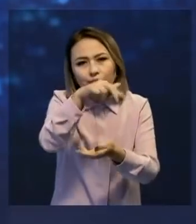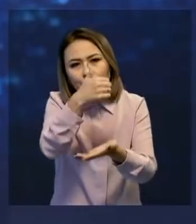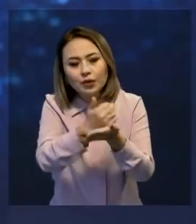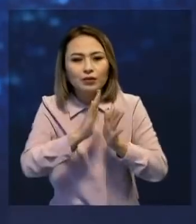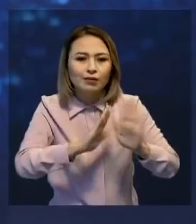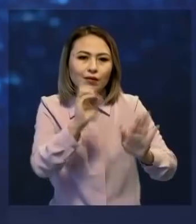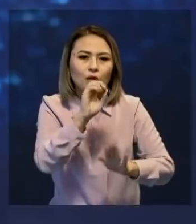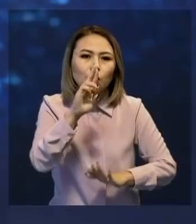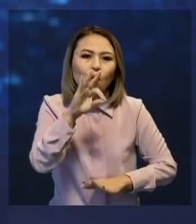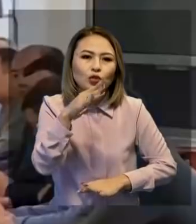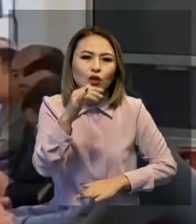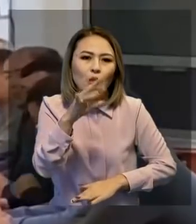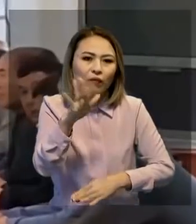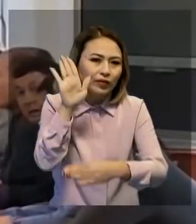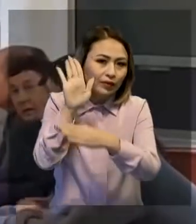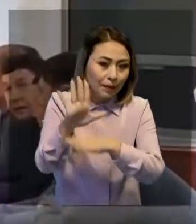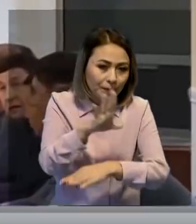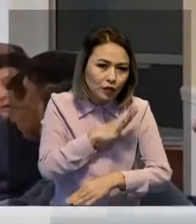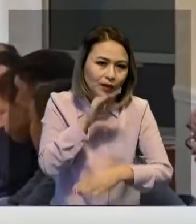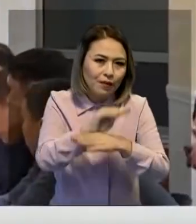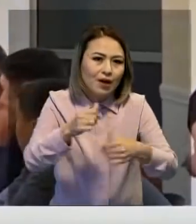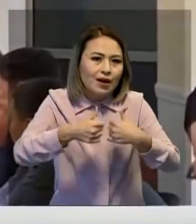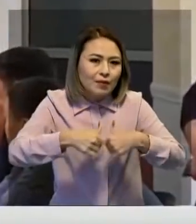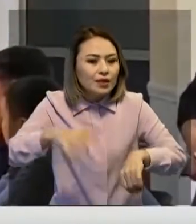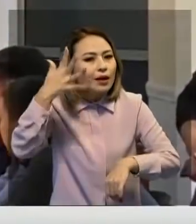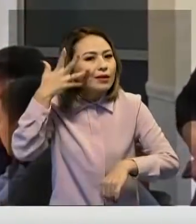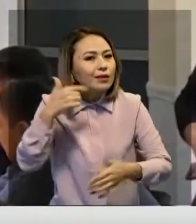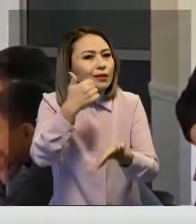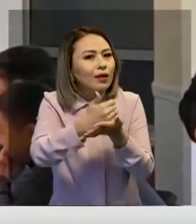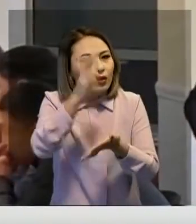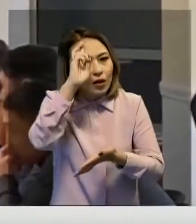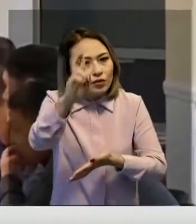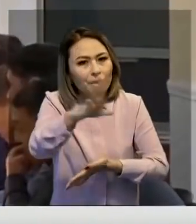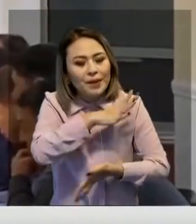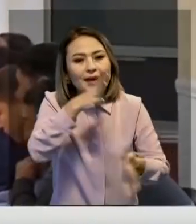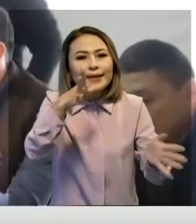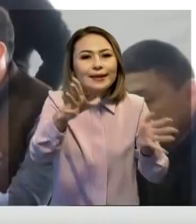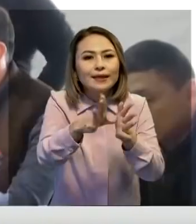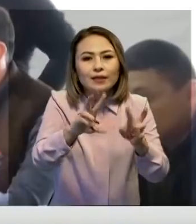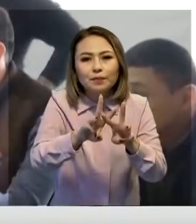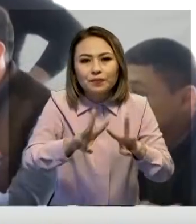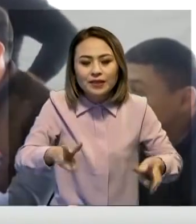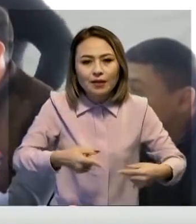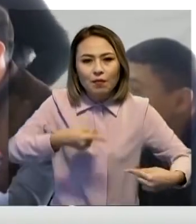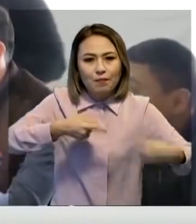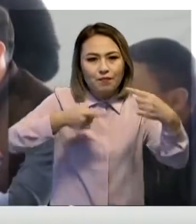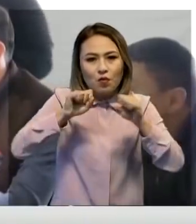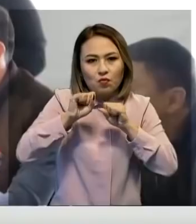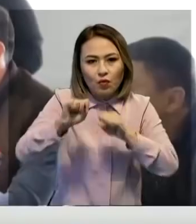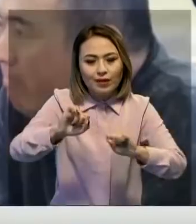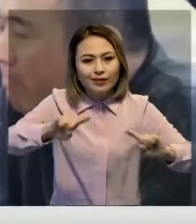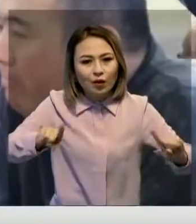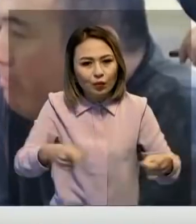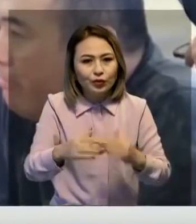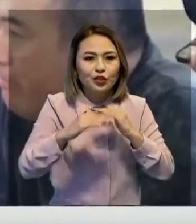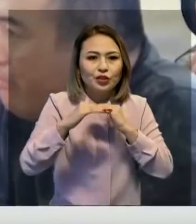орынбасары ералы тоқ жаныфқа тапсырылған, сонымен ғатар комиссия құрамында президент әкімшілігінің энергетика, менестерлігінің бәсекелестікті қорғау және дамыту